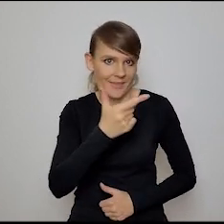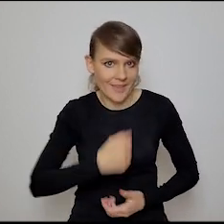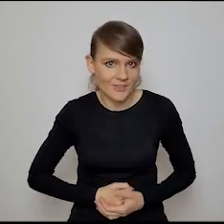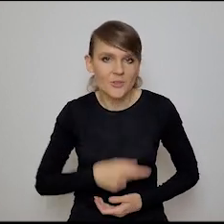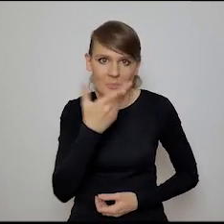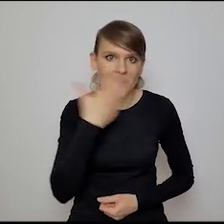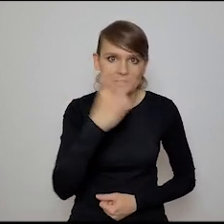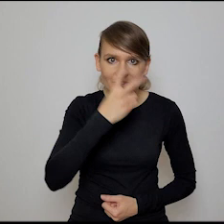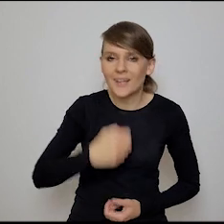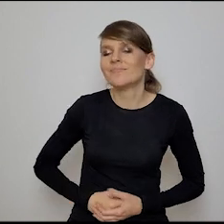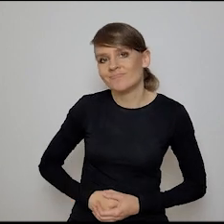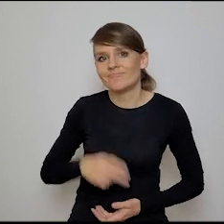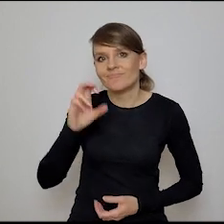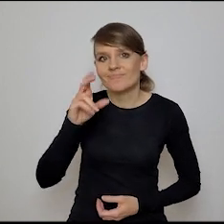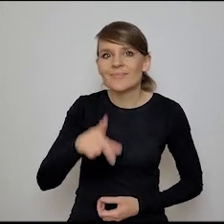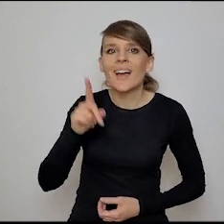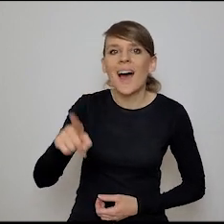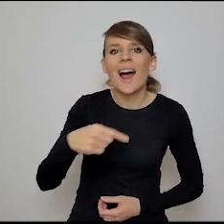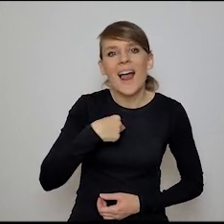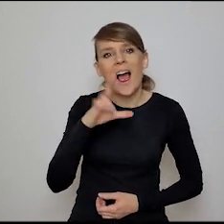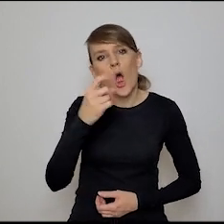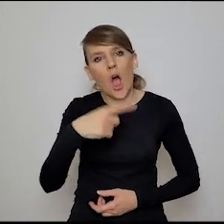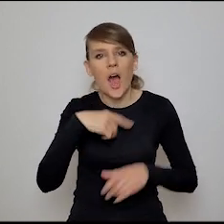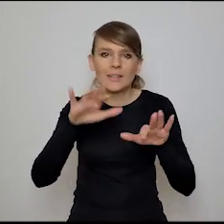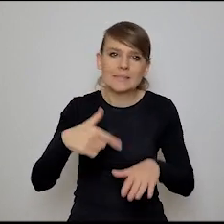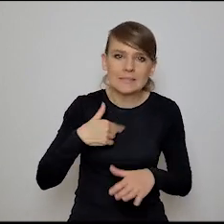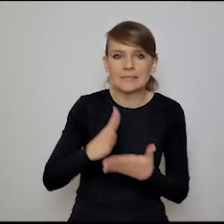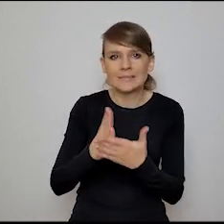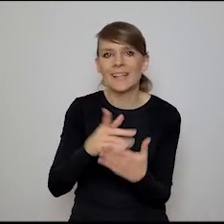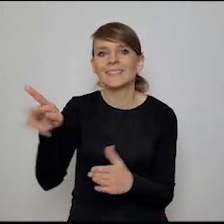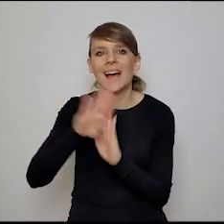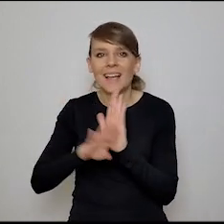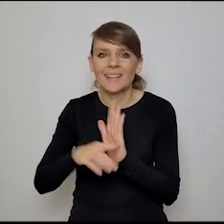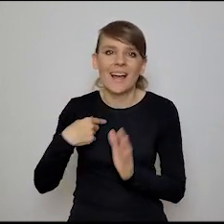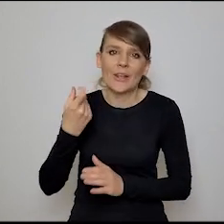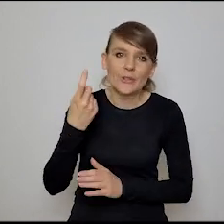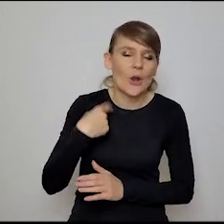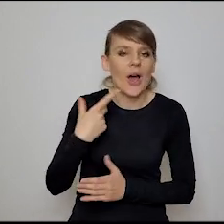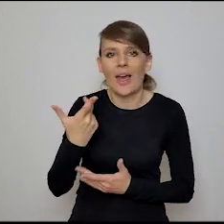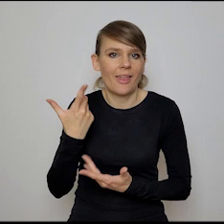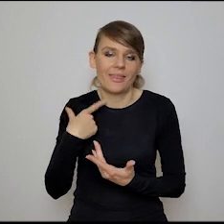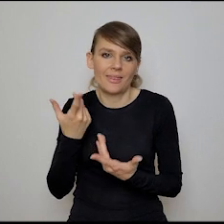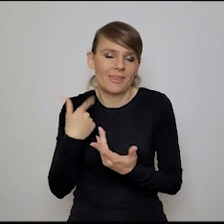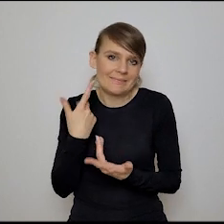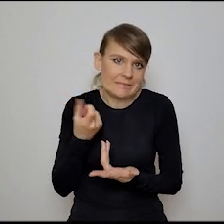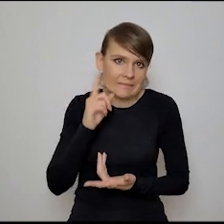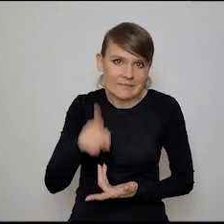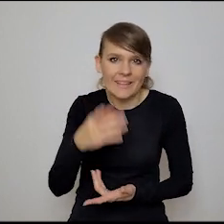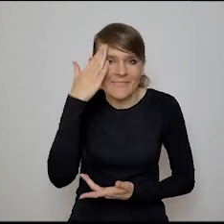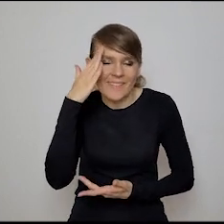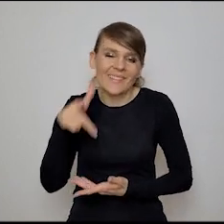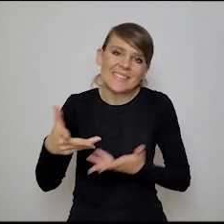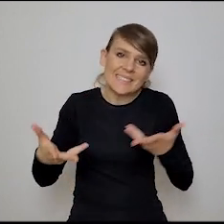tak. Chociaż ja niestety, jako mierny koder, muszę powiedzieć, że nie przestrzega tej zasady. Wiem, wiem, że to jest ból straszny, ale tak jest.